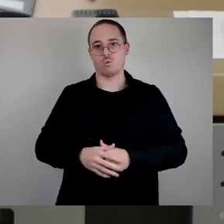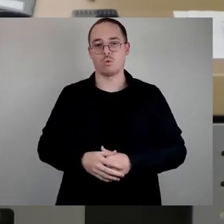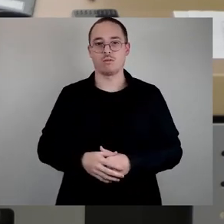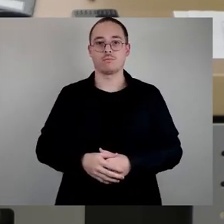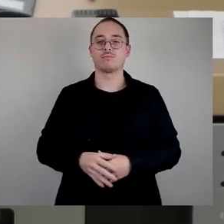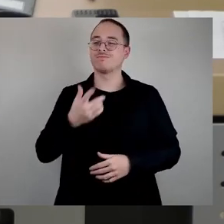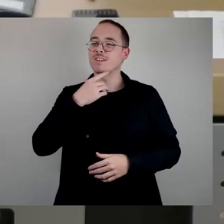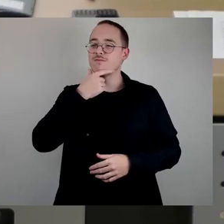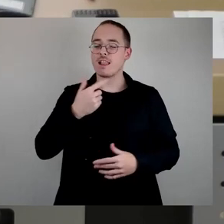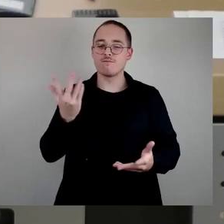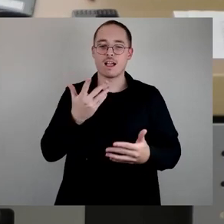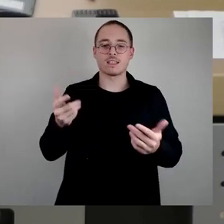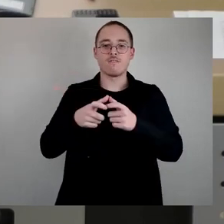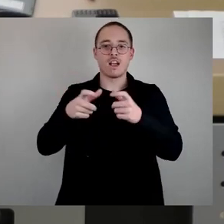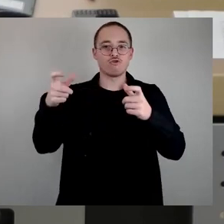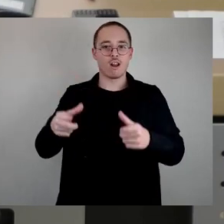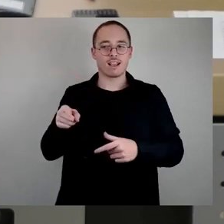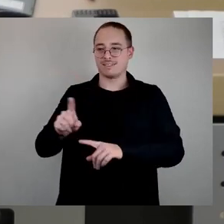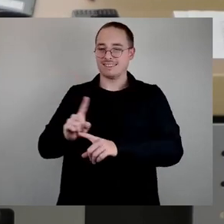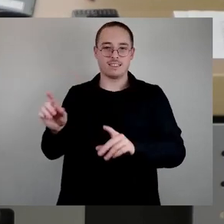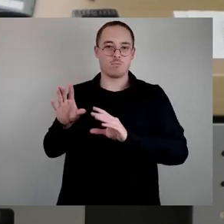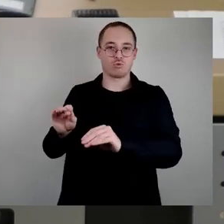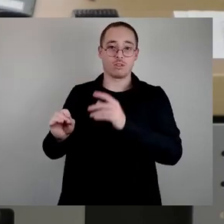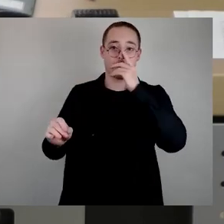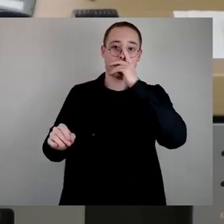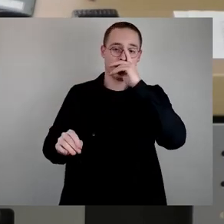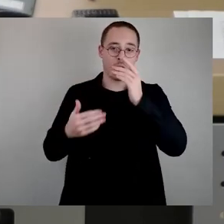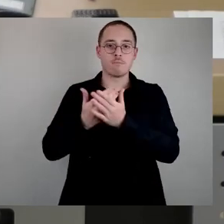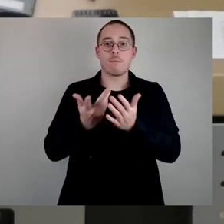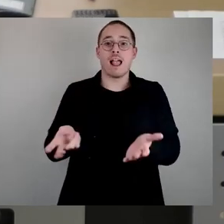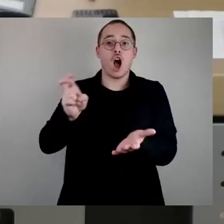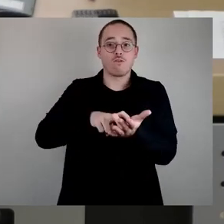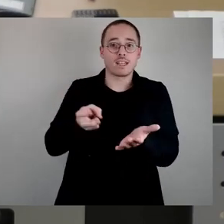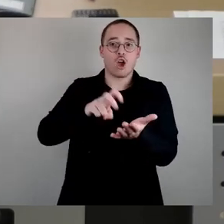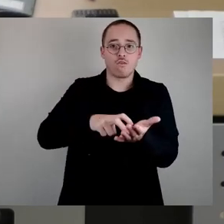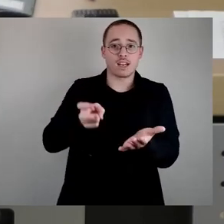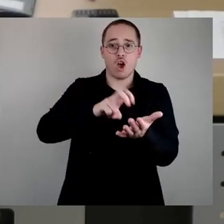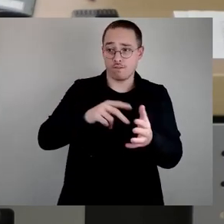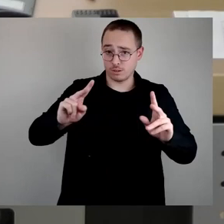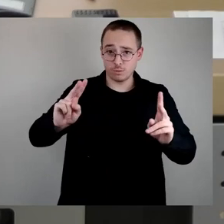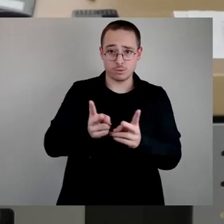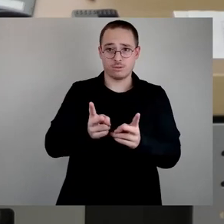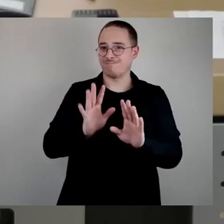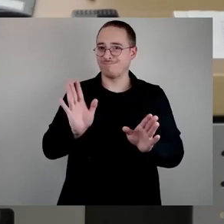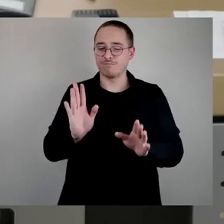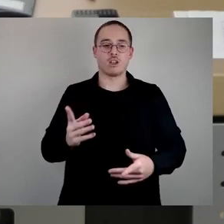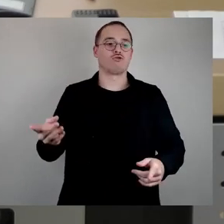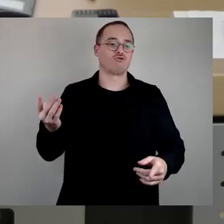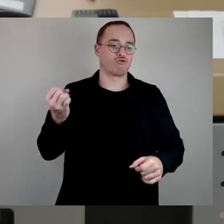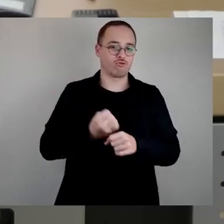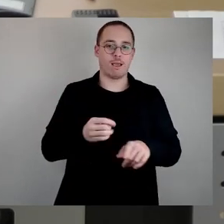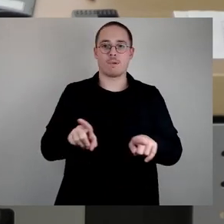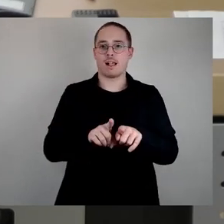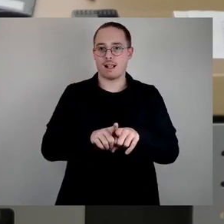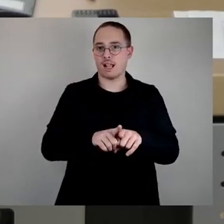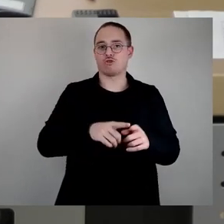der Anzahl der Auftritte. Sie haben immer wieder die gleichen Künstler jeden Tag an den verschiedenen Standorten